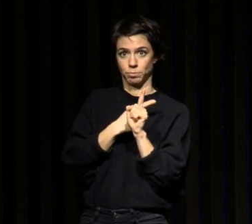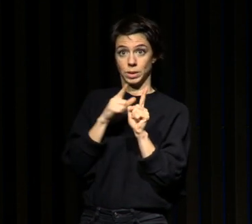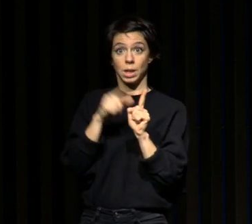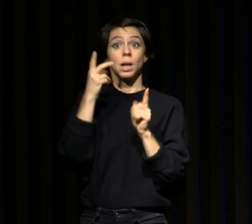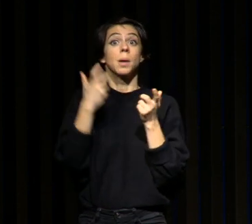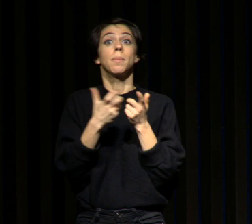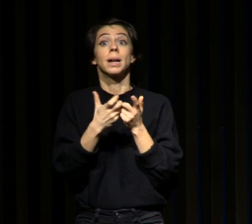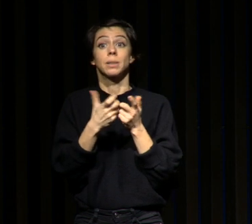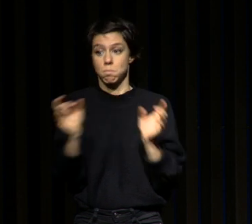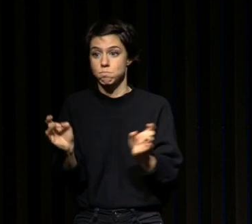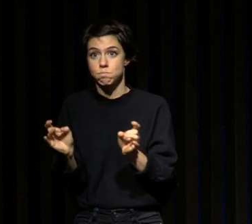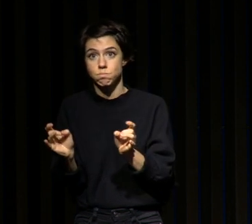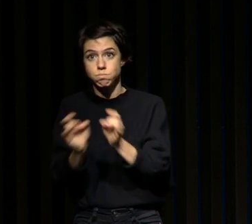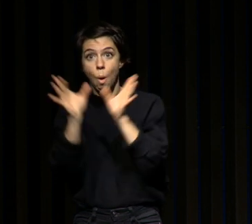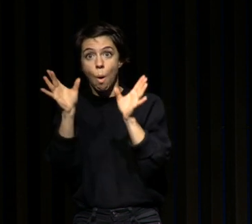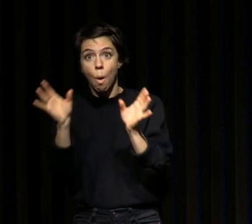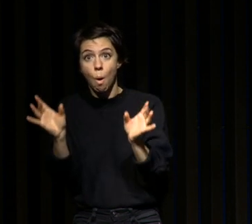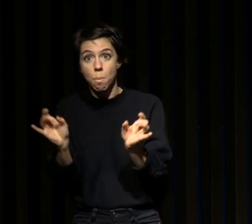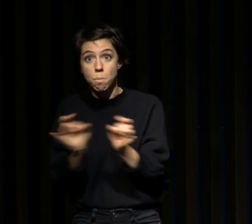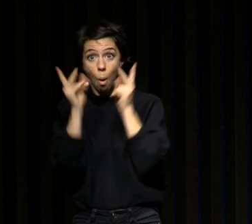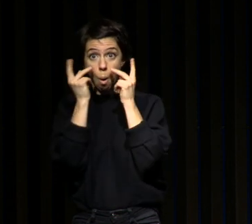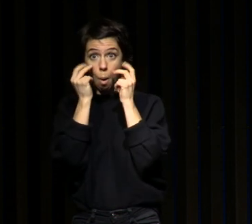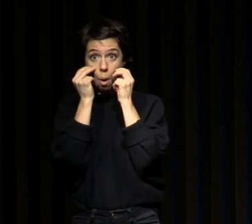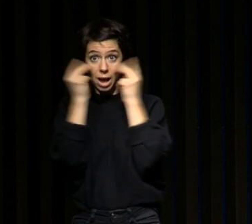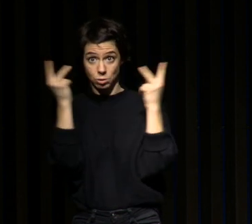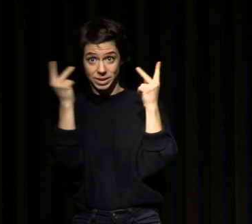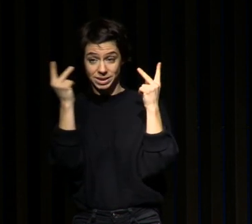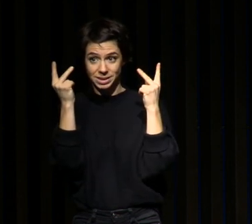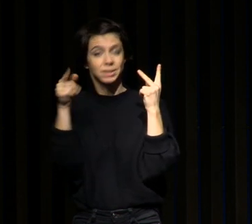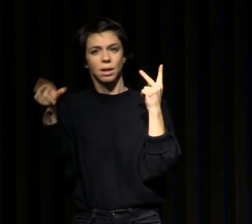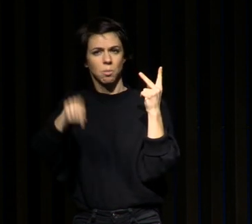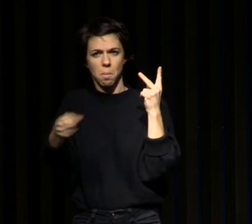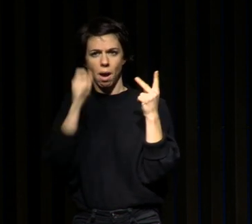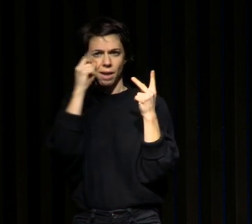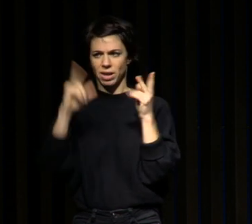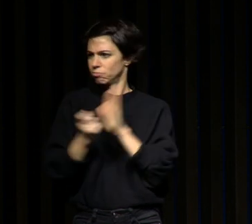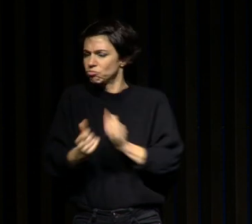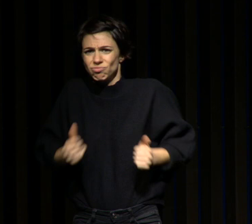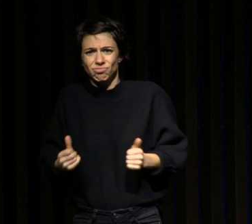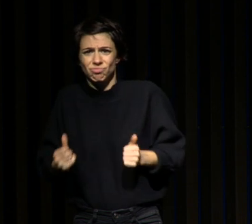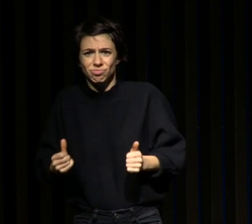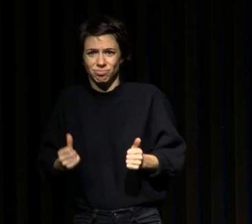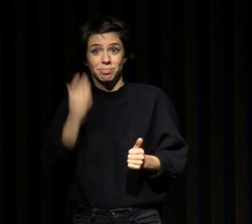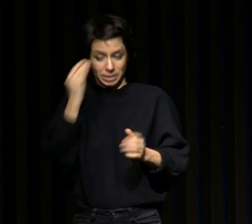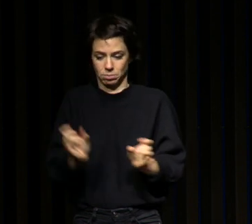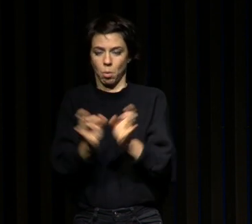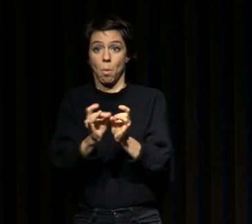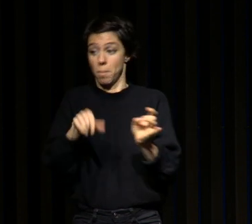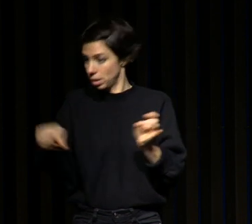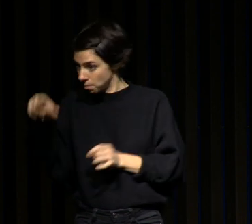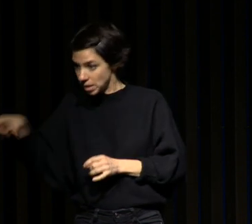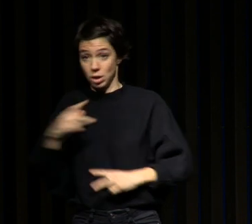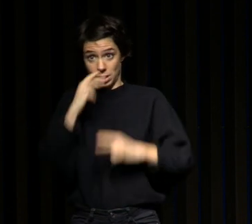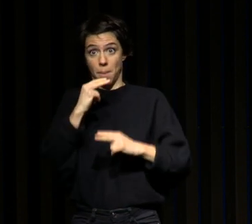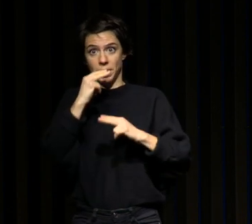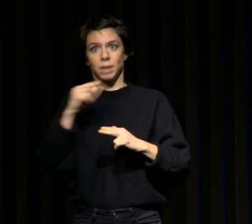vous devez vous réveiller le matin en pleine forme ce que ne font pas les patients qui ont une insomnie associée à un syndrome d'apnée parce qu'ils ont